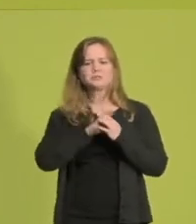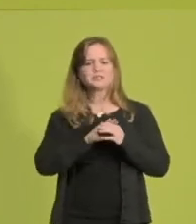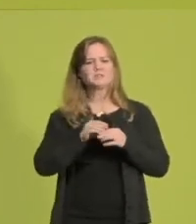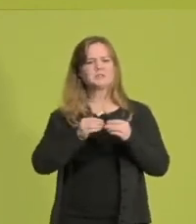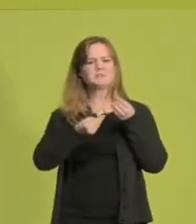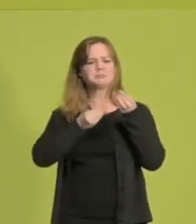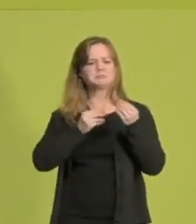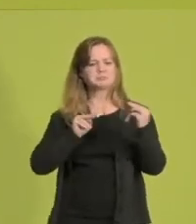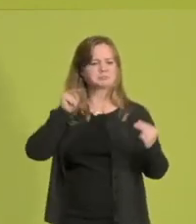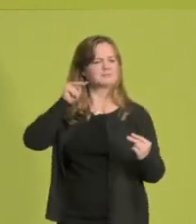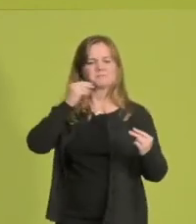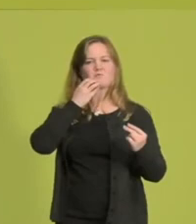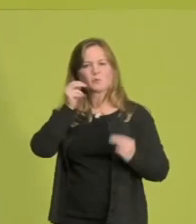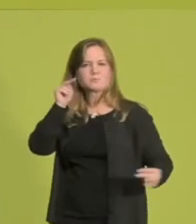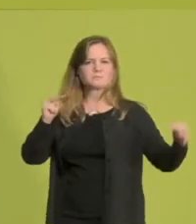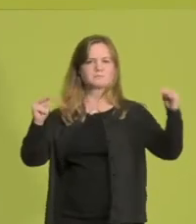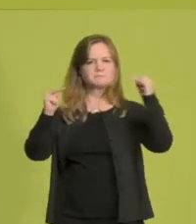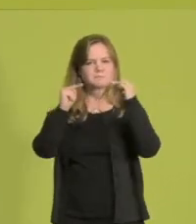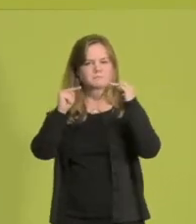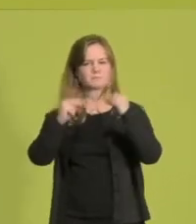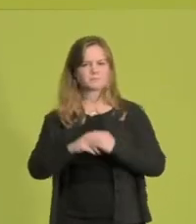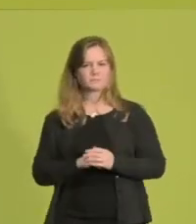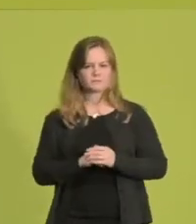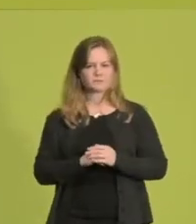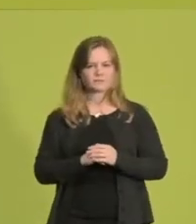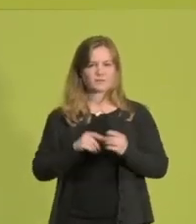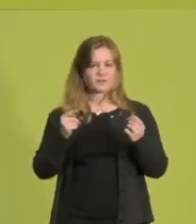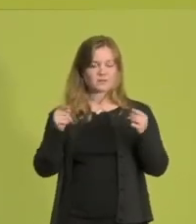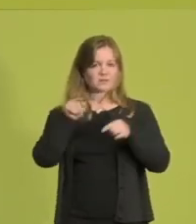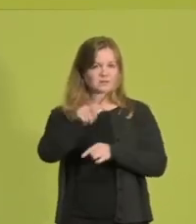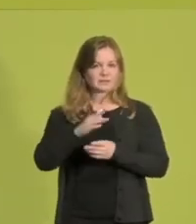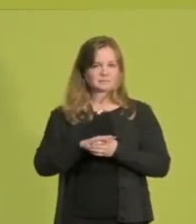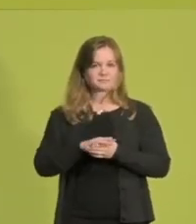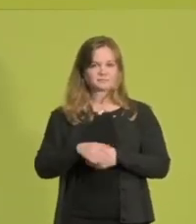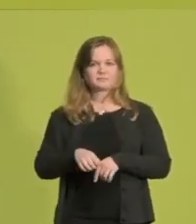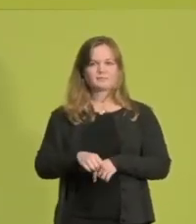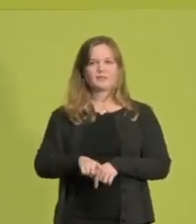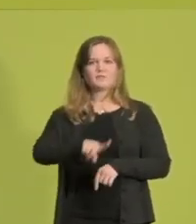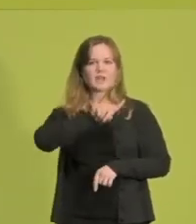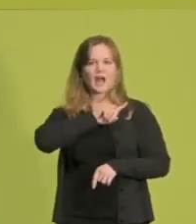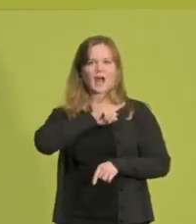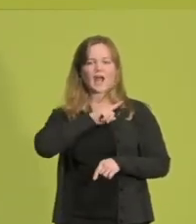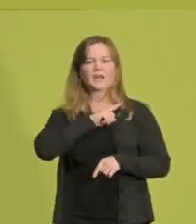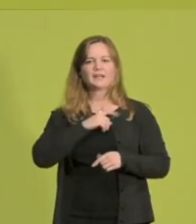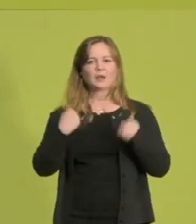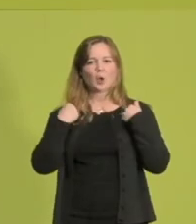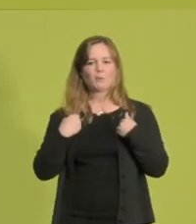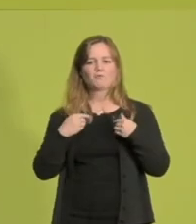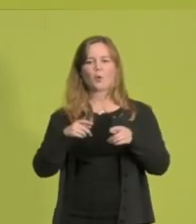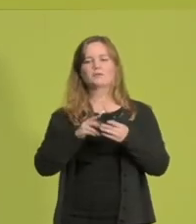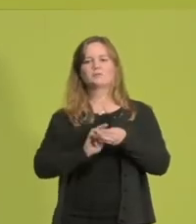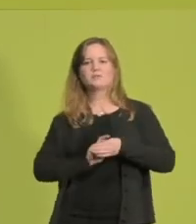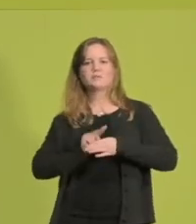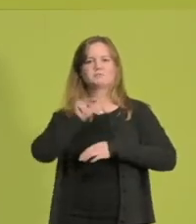Politikstil Nordrhein-Westfalens machen. Das bringt uns dazu, aus der eigenen Komfortzone herauszugehen. Das macht uns als